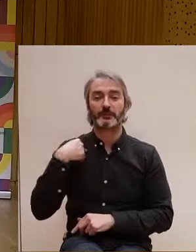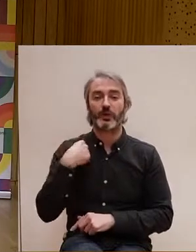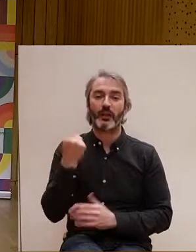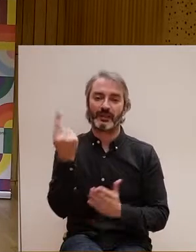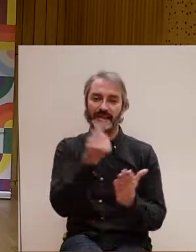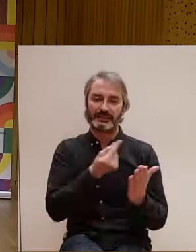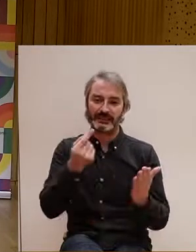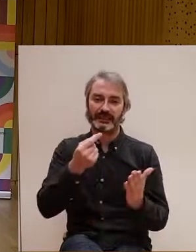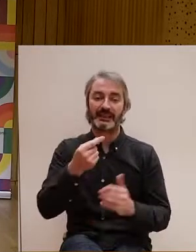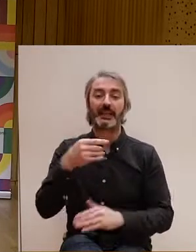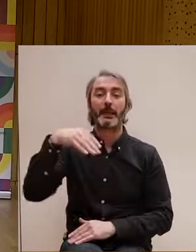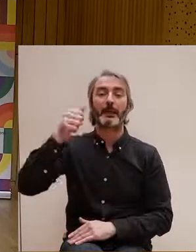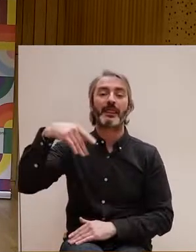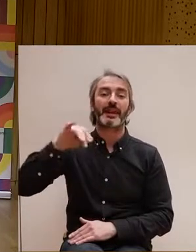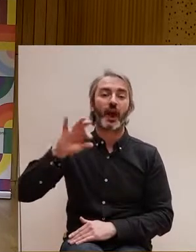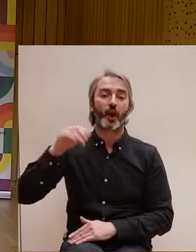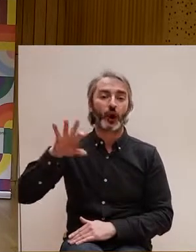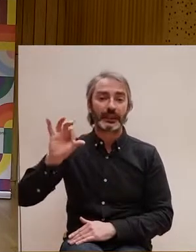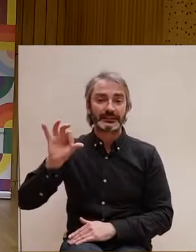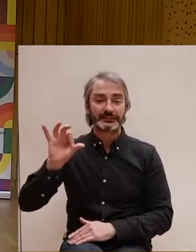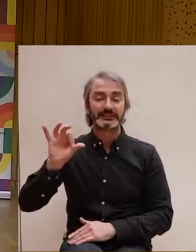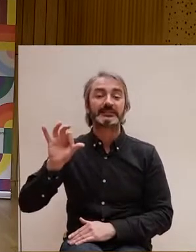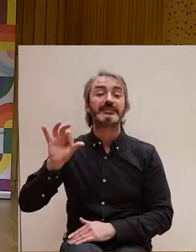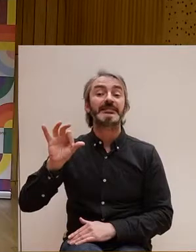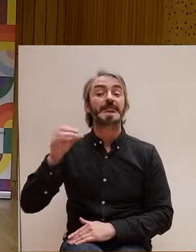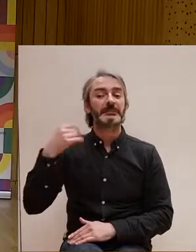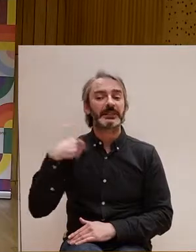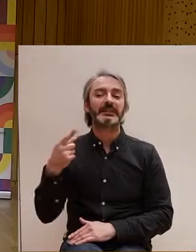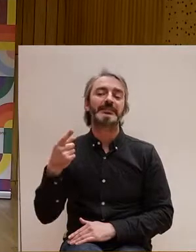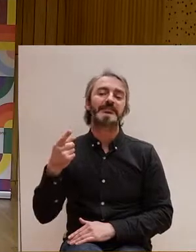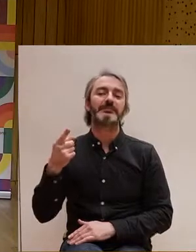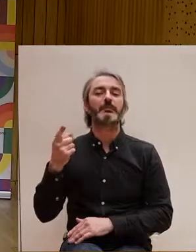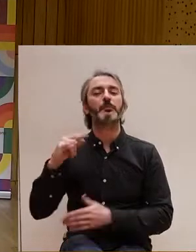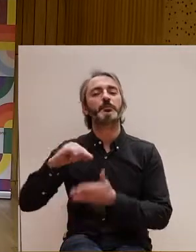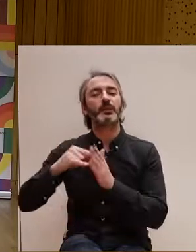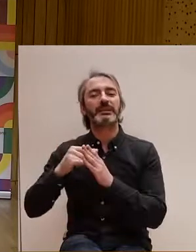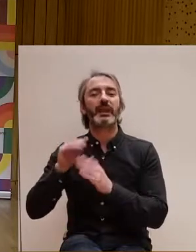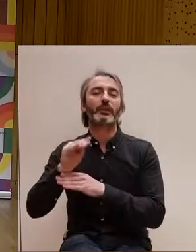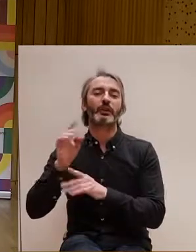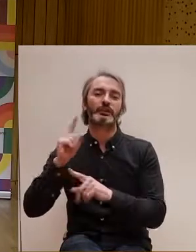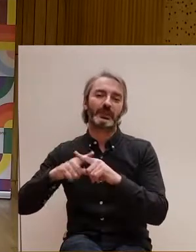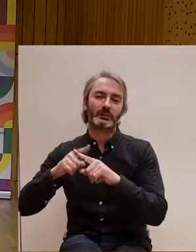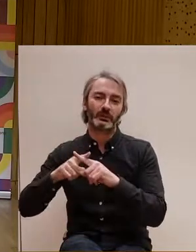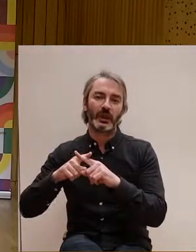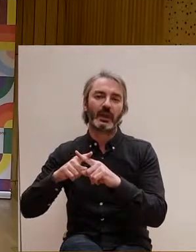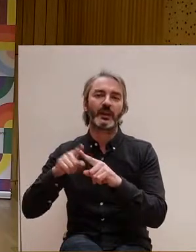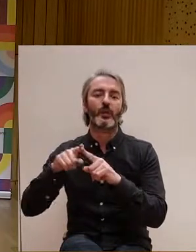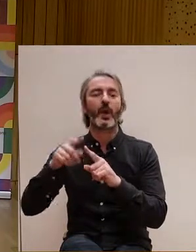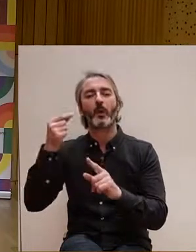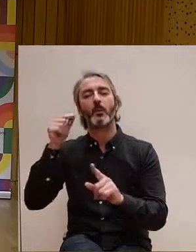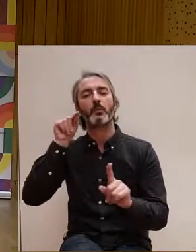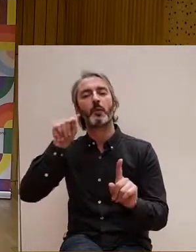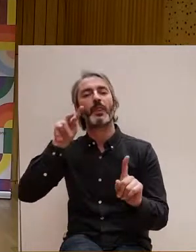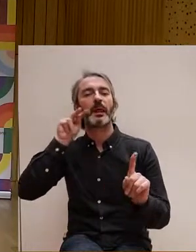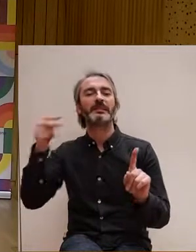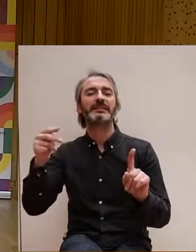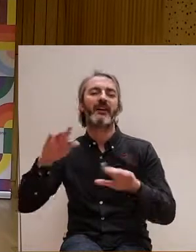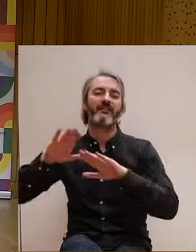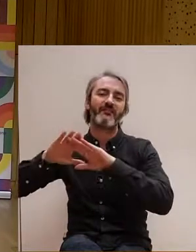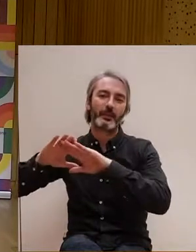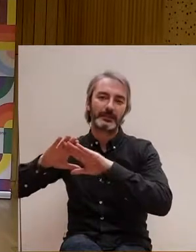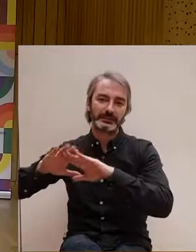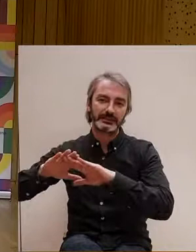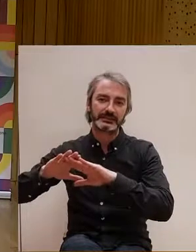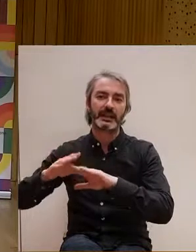I Mandràgores, que som un projecte d'educació sexual, que plantegem una educació sexual des d'una perspectiva feminista i